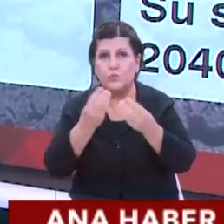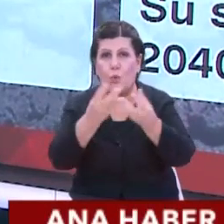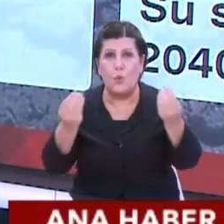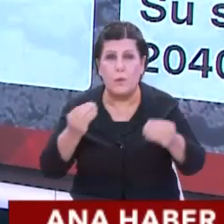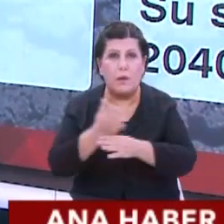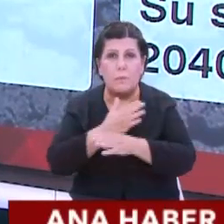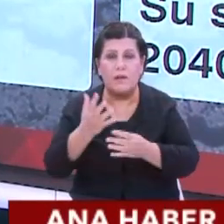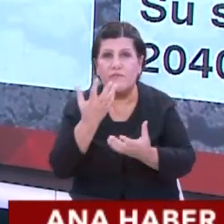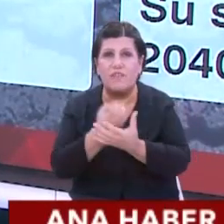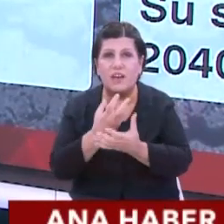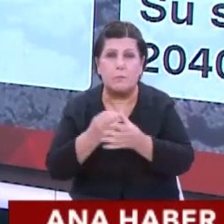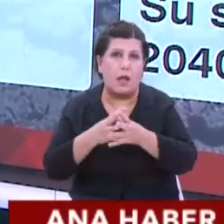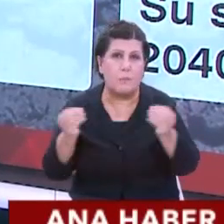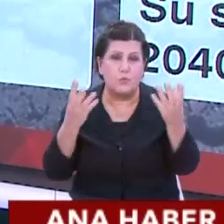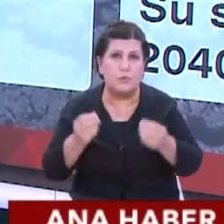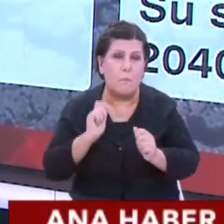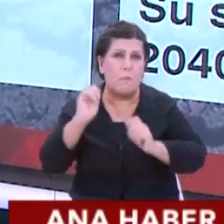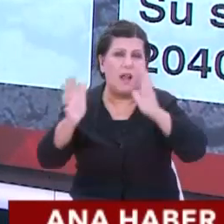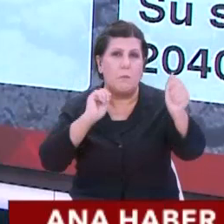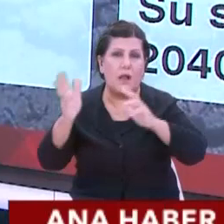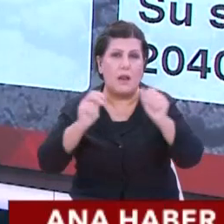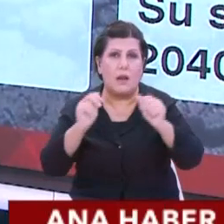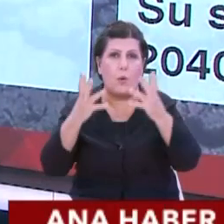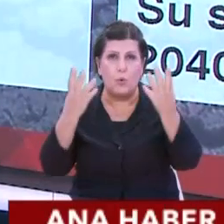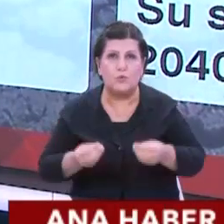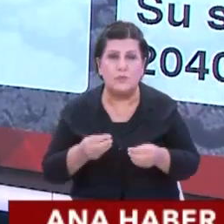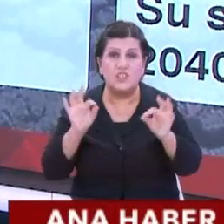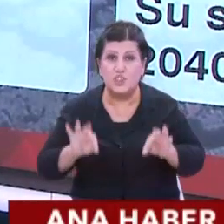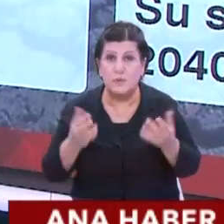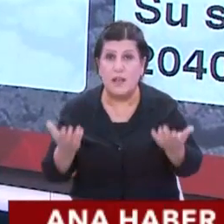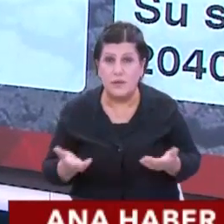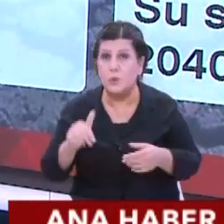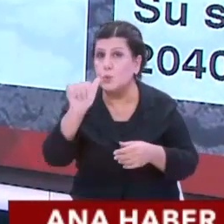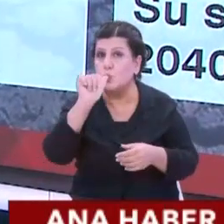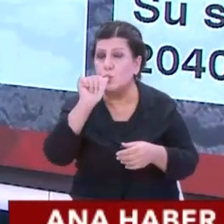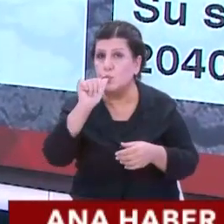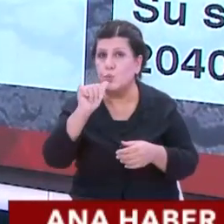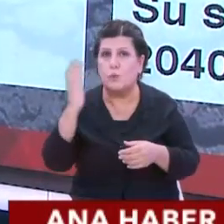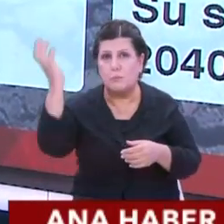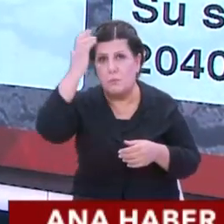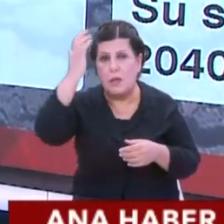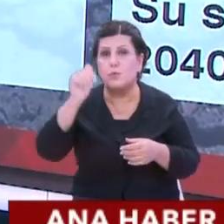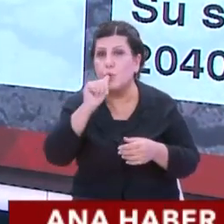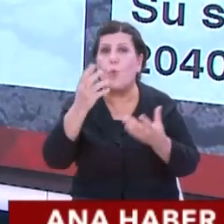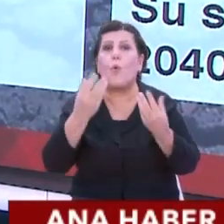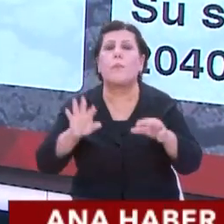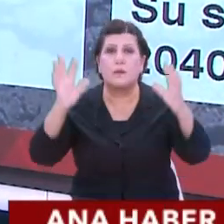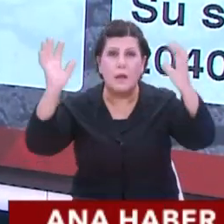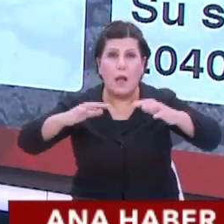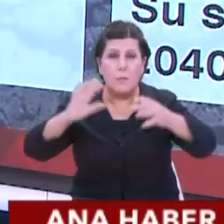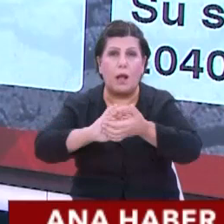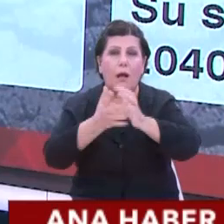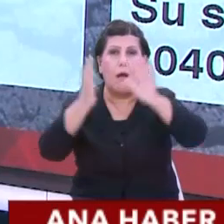üründe verim kaybı yaşanacak pahalılık kaçınılmaz. Şimdi evet su yani su olmadığı zaman yağmur, kar